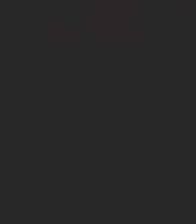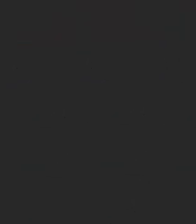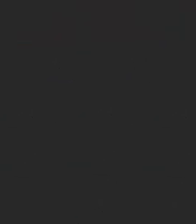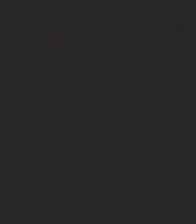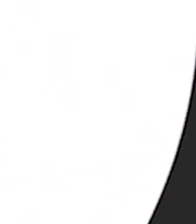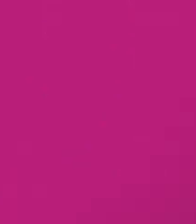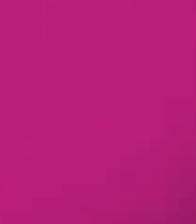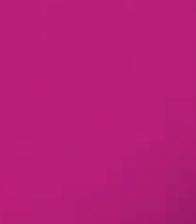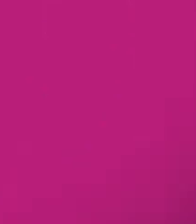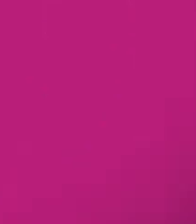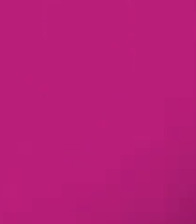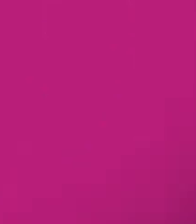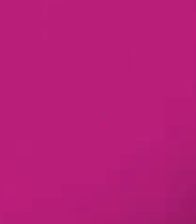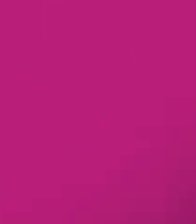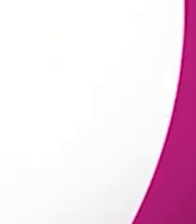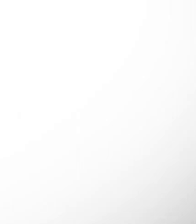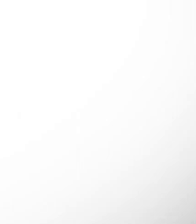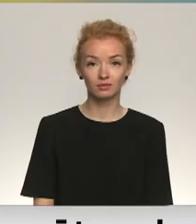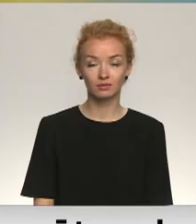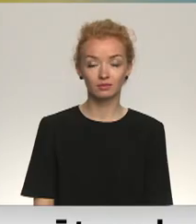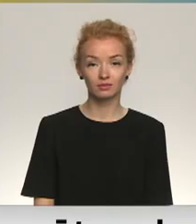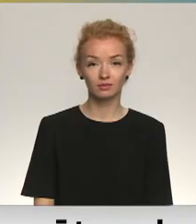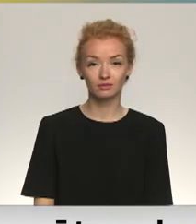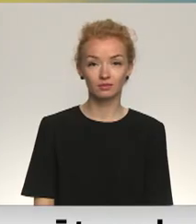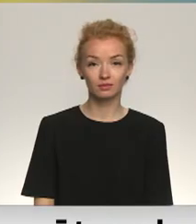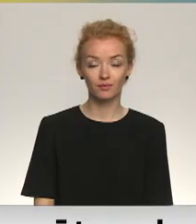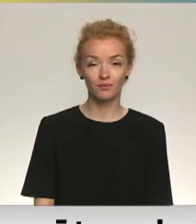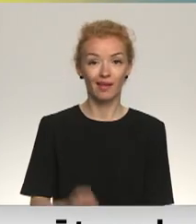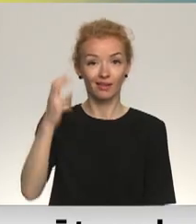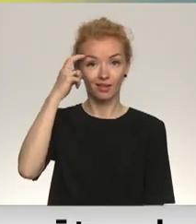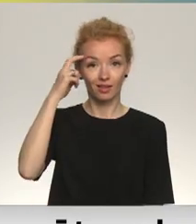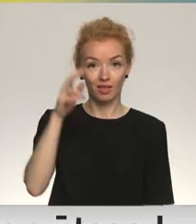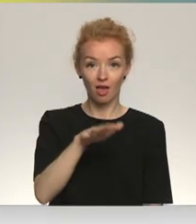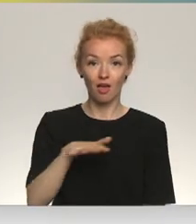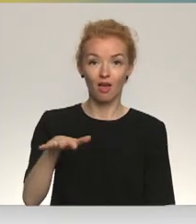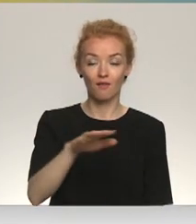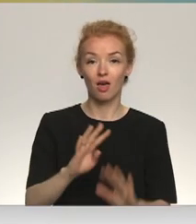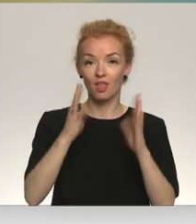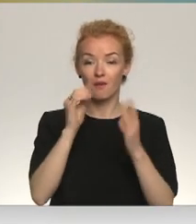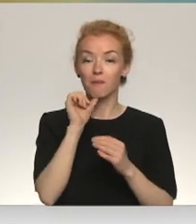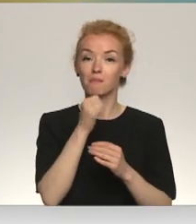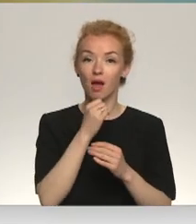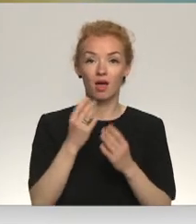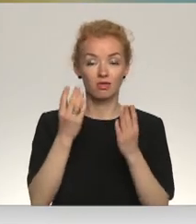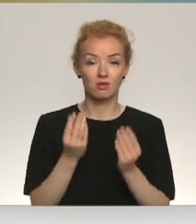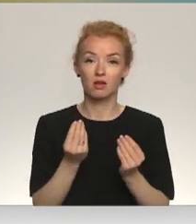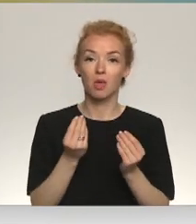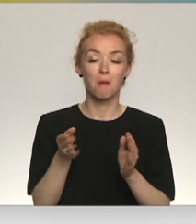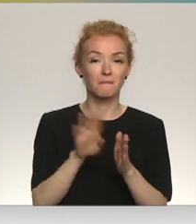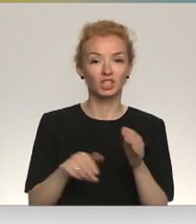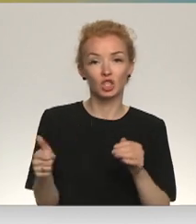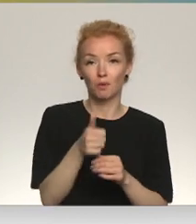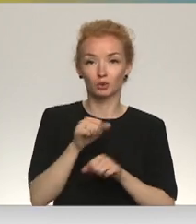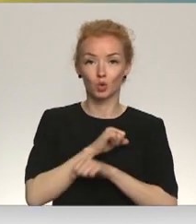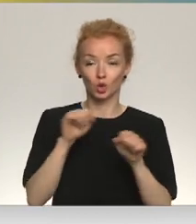Re, visi ēters ir te! Pašā Kīvā devītā maija diena sagaidīta bez īpašiem drošības pasākumiem,